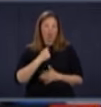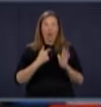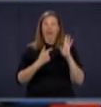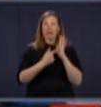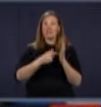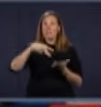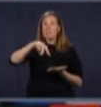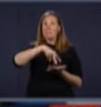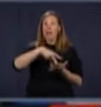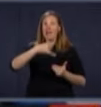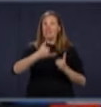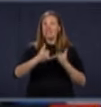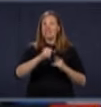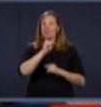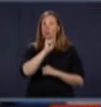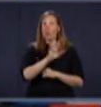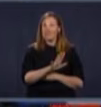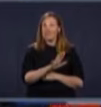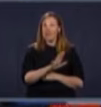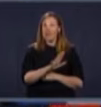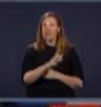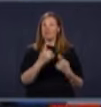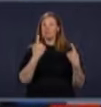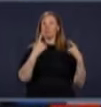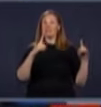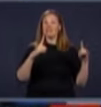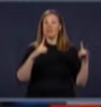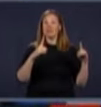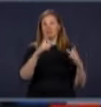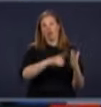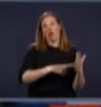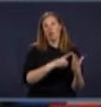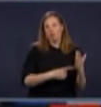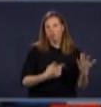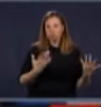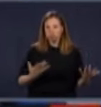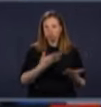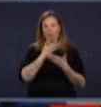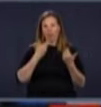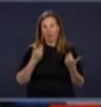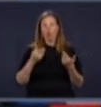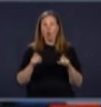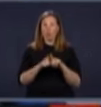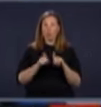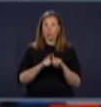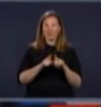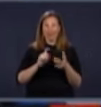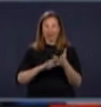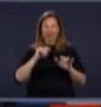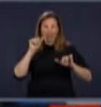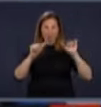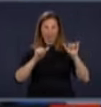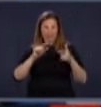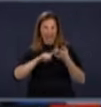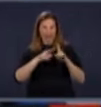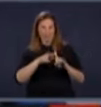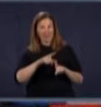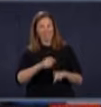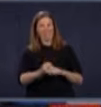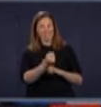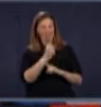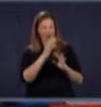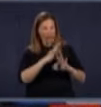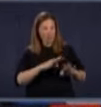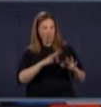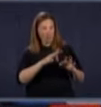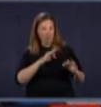définissant pour quelqu'un en secondaire 5. C'est une période où les amis sont très, très importants. Et là, je suis en train de vous dire qu'on a un plan qu